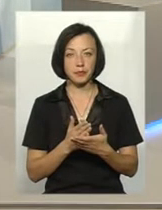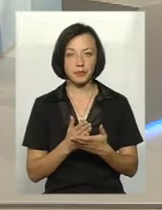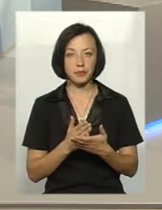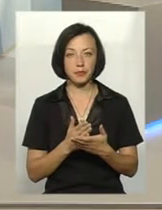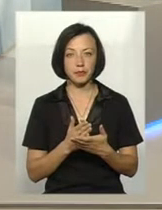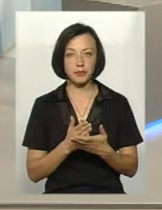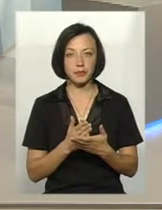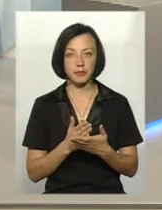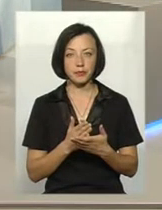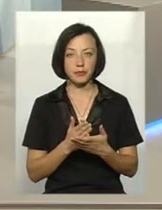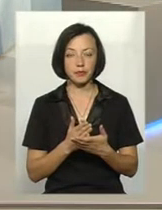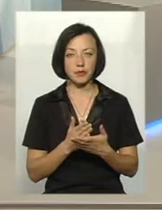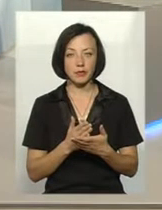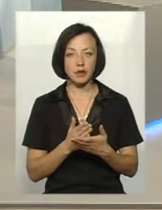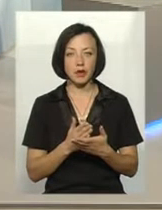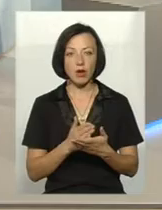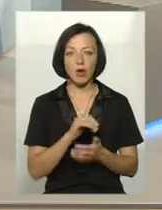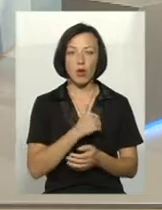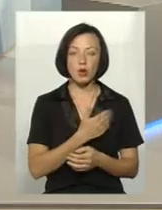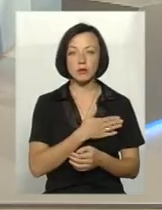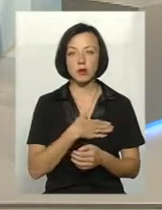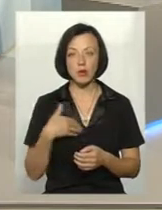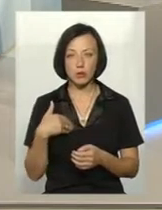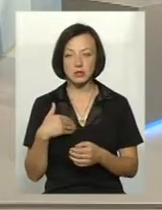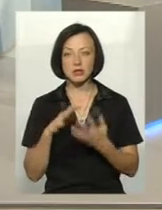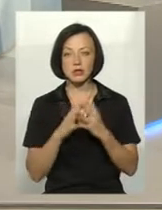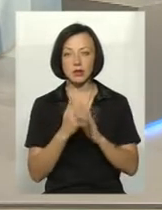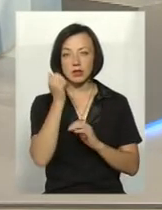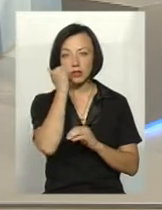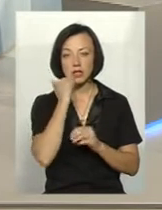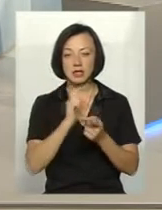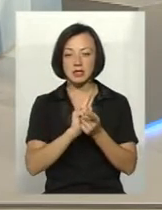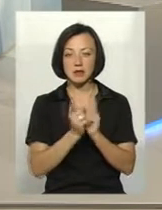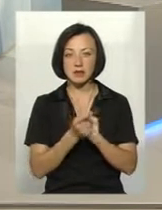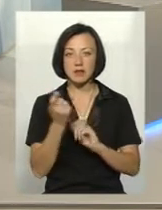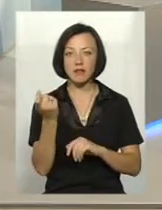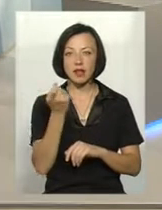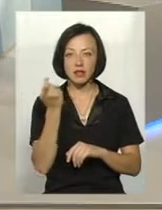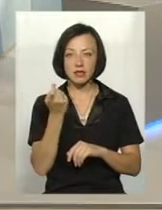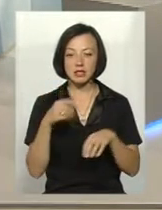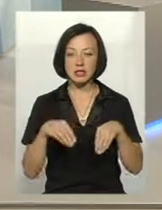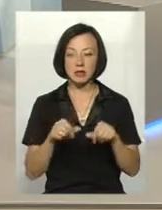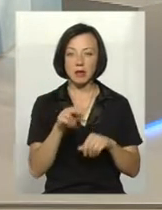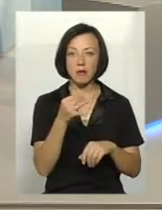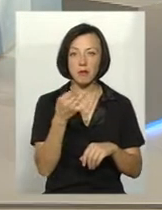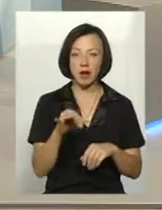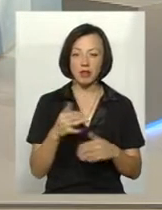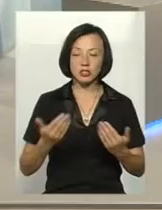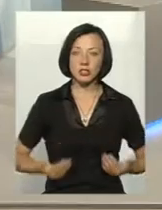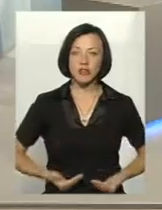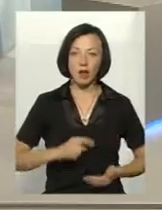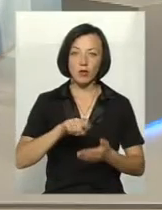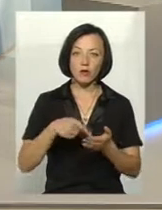ми хочемо, не хочемо, але все-таки село Старіє змінює власне земельну паїв. Який живе в місті, чи не на